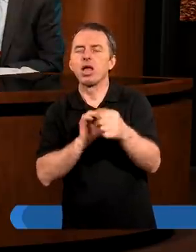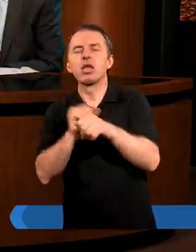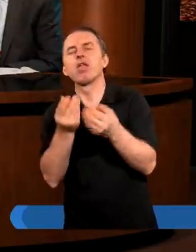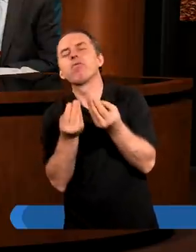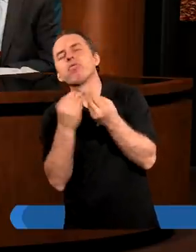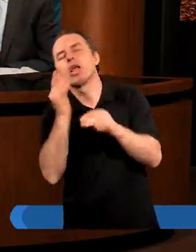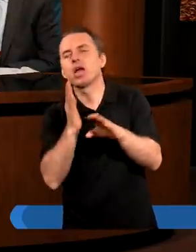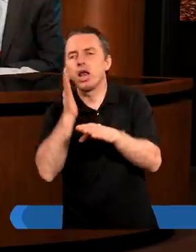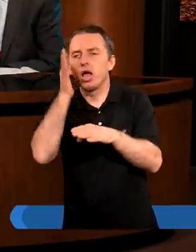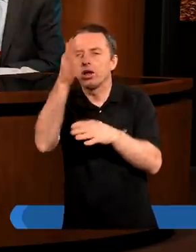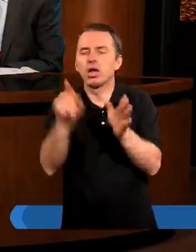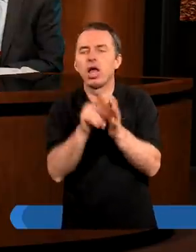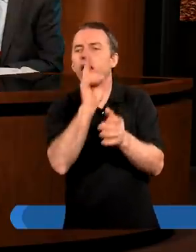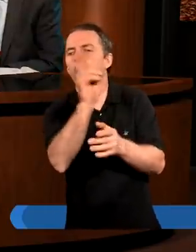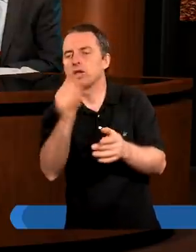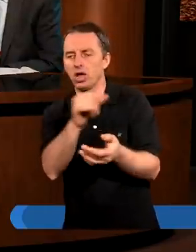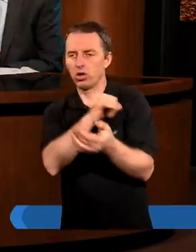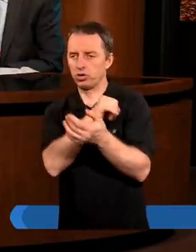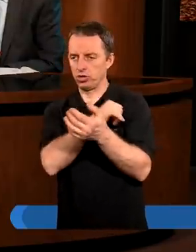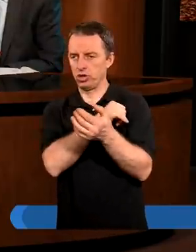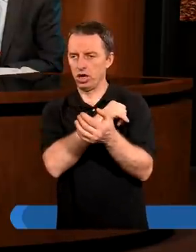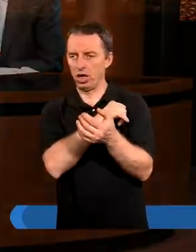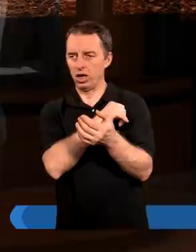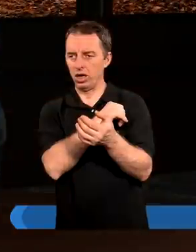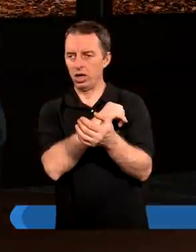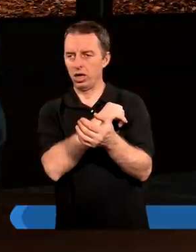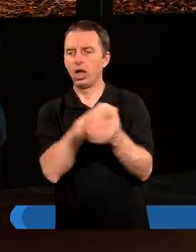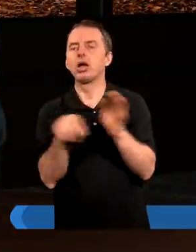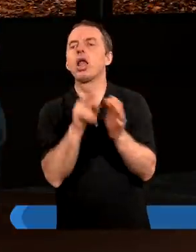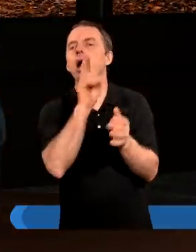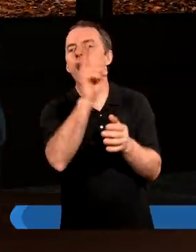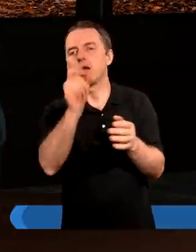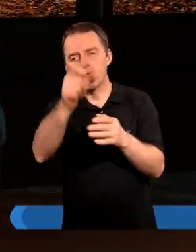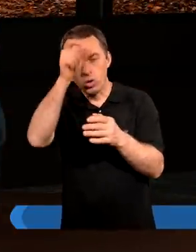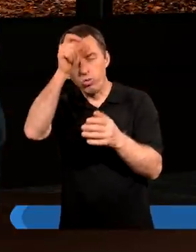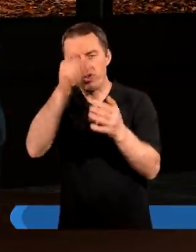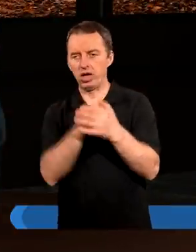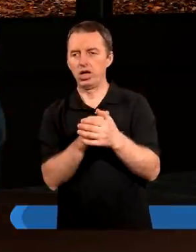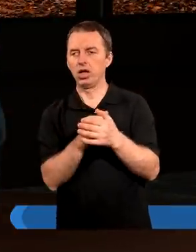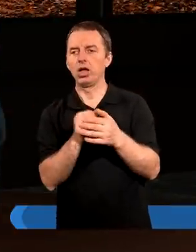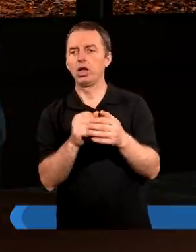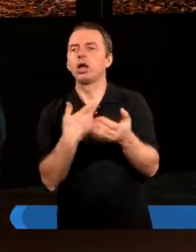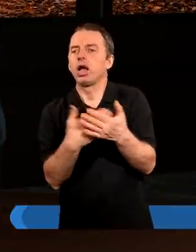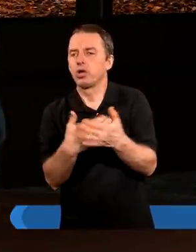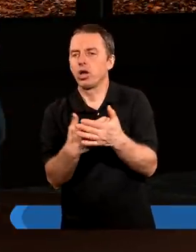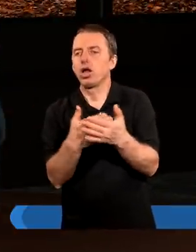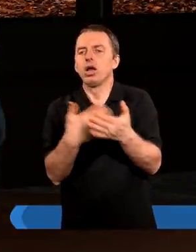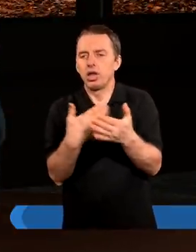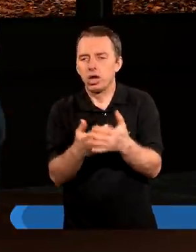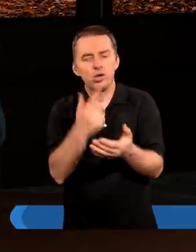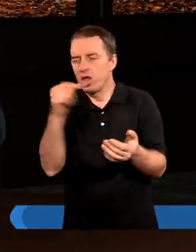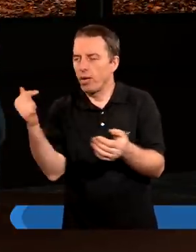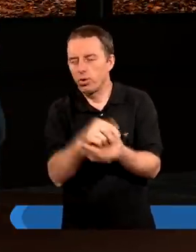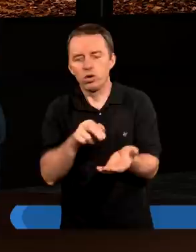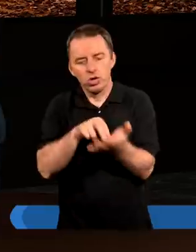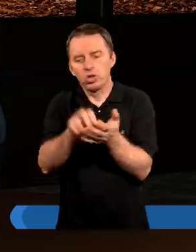wielka nadzieja dla każdego chrześnika, dla każdego człowieka. Dlaczego? Dlatego, że nie